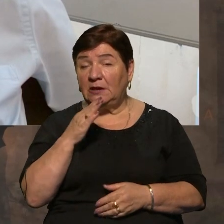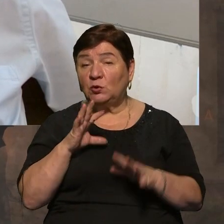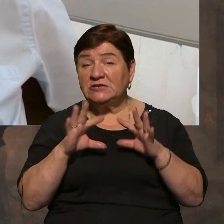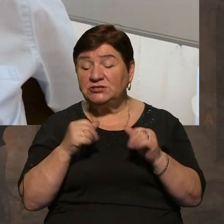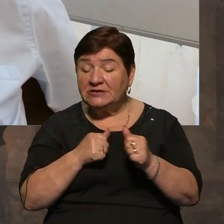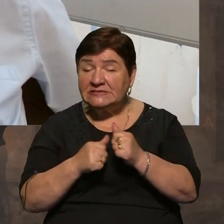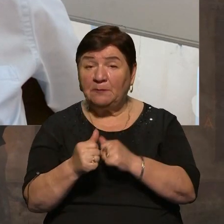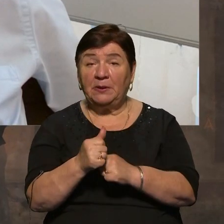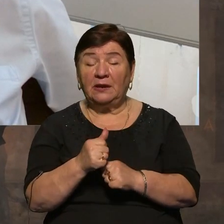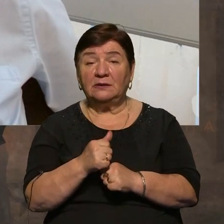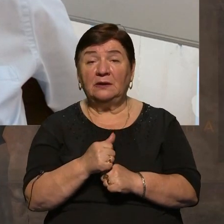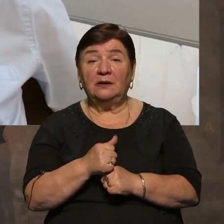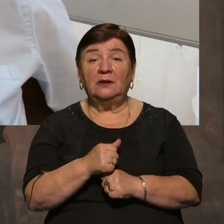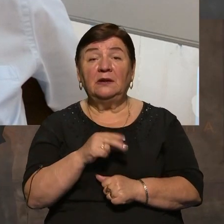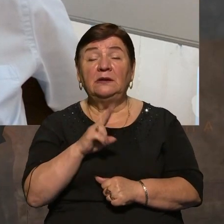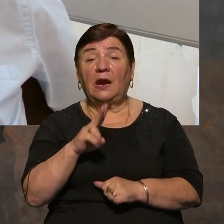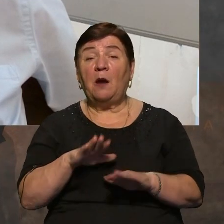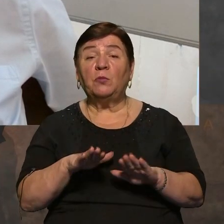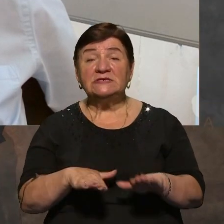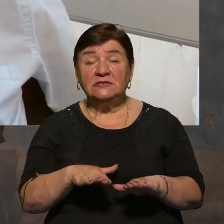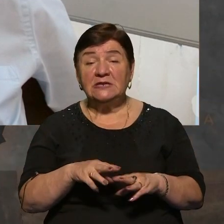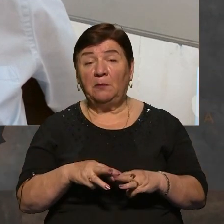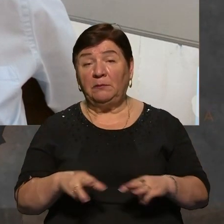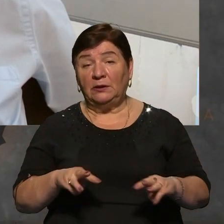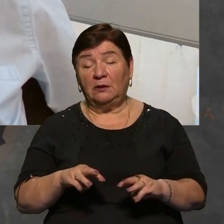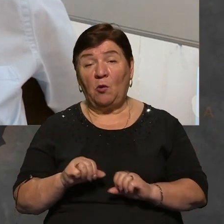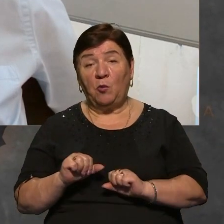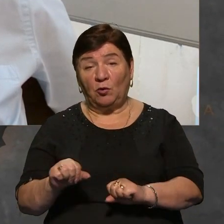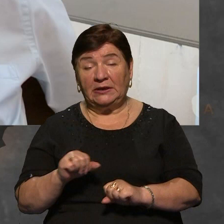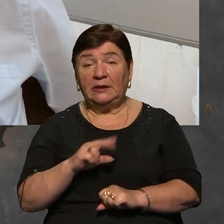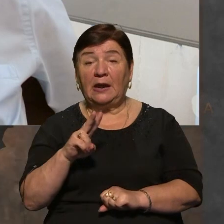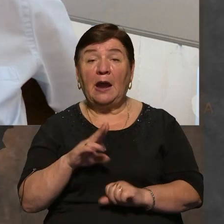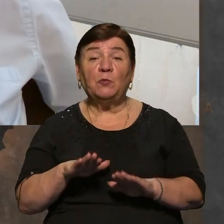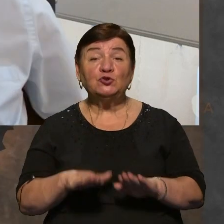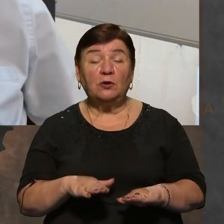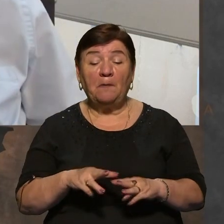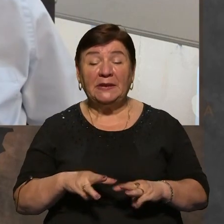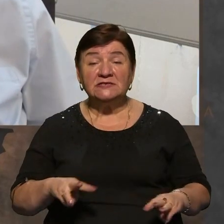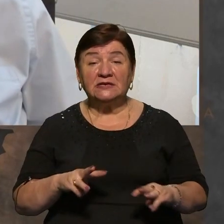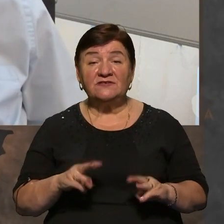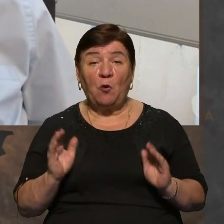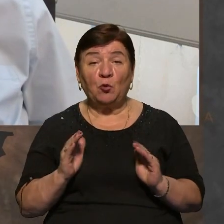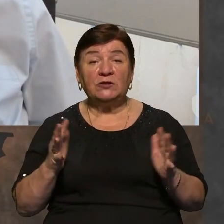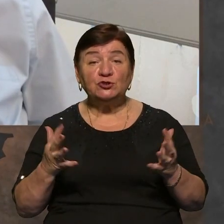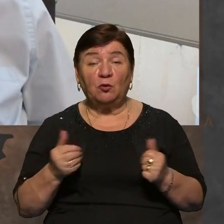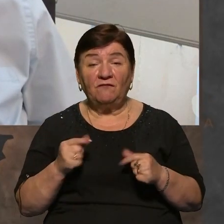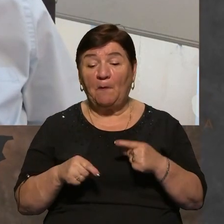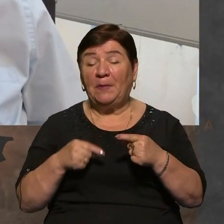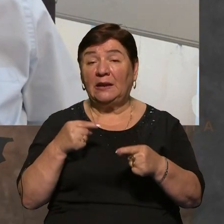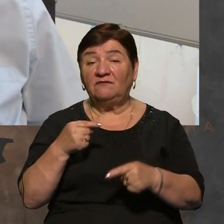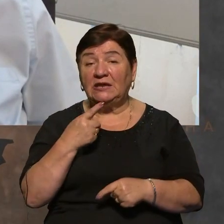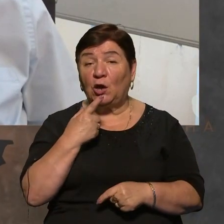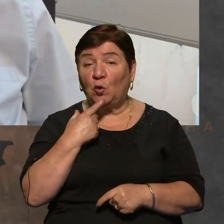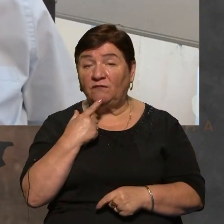насамперед, власне, трохи позицію Міноборони ми почули з приводу цього питання. Яка позиція Міністерства охорони здоров'я стосовно переливання крові